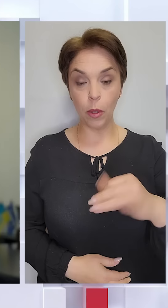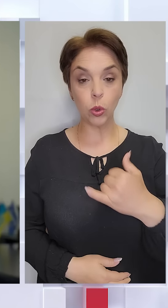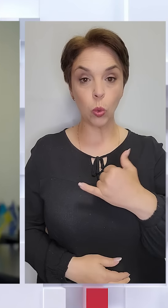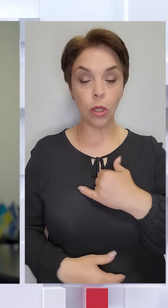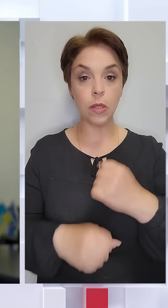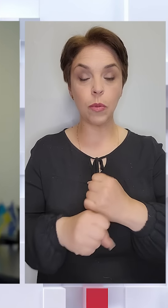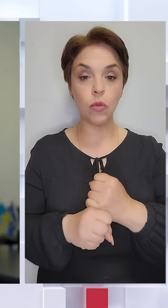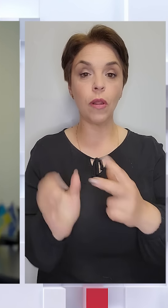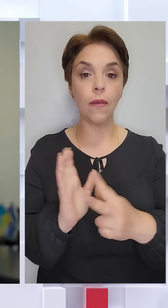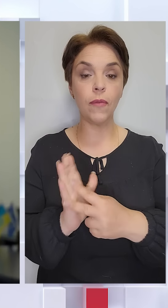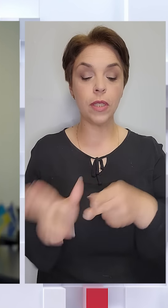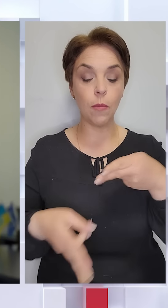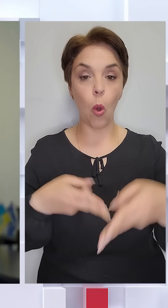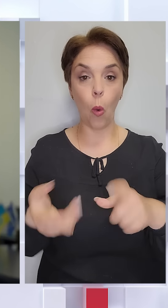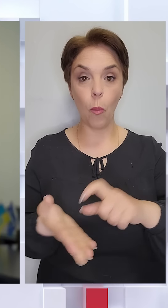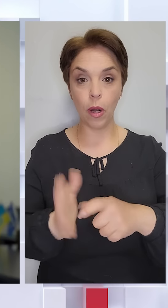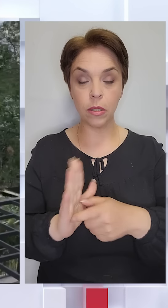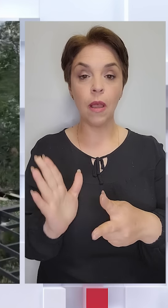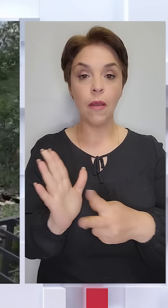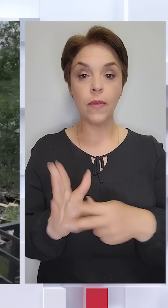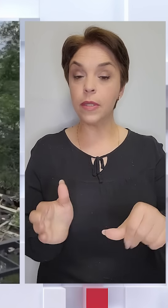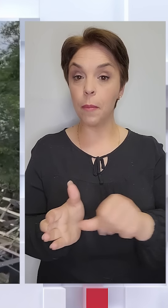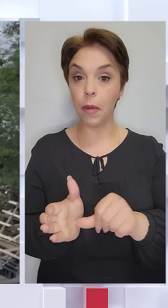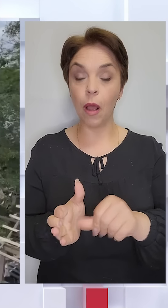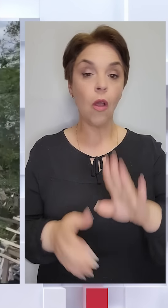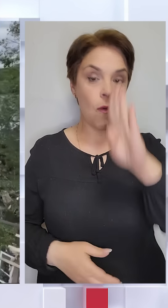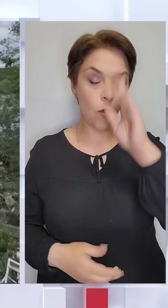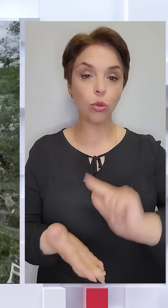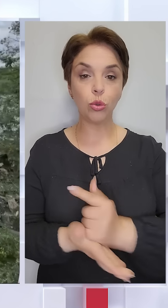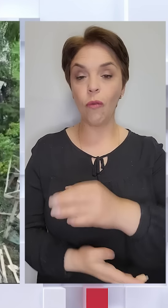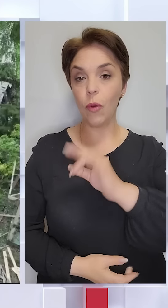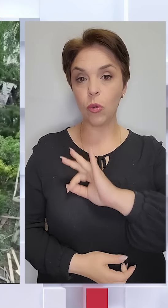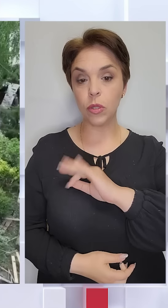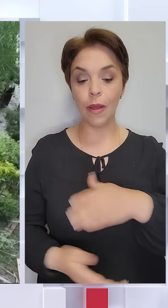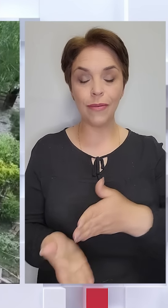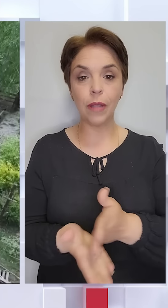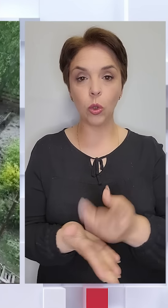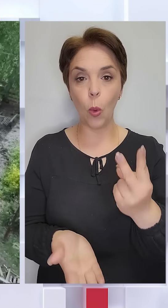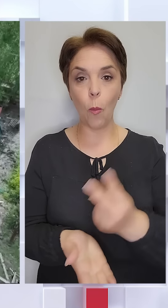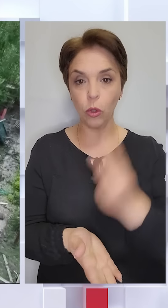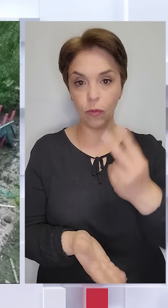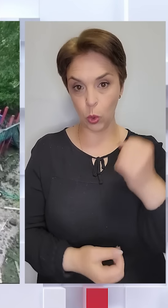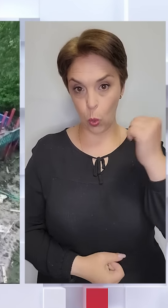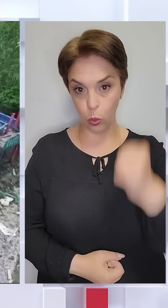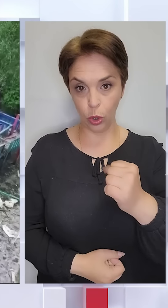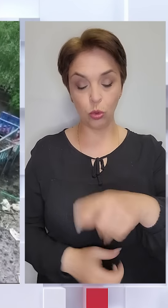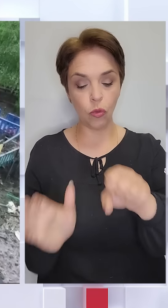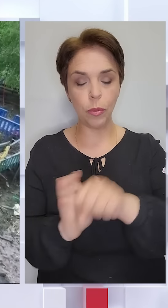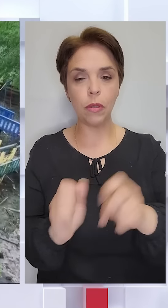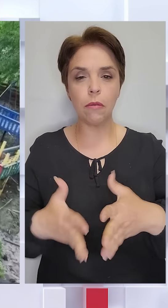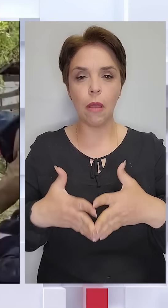працювали вісім операційних, вісім бригад. Ворог знову використав тактику подвійного удару, аби вбити